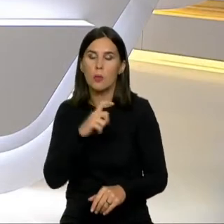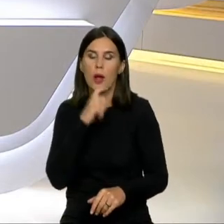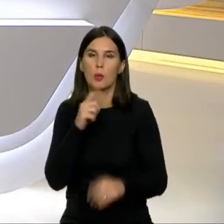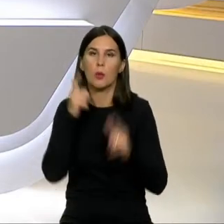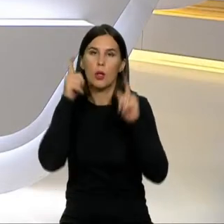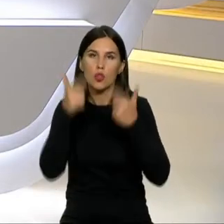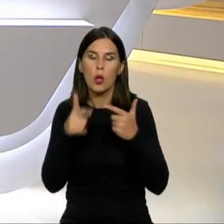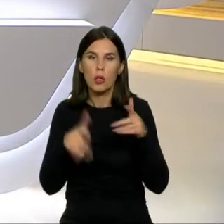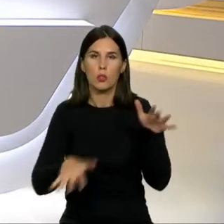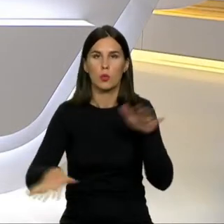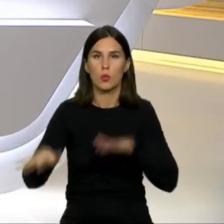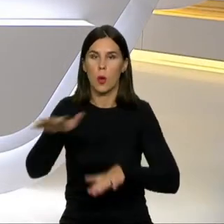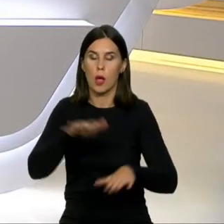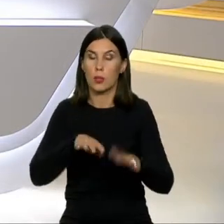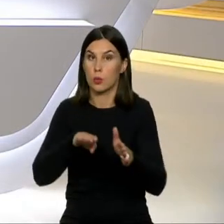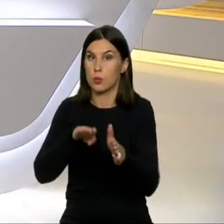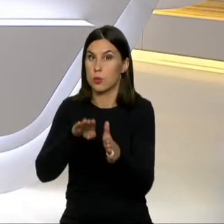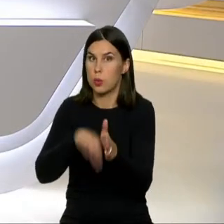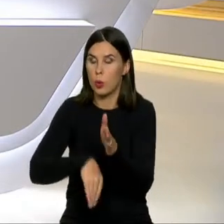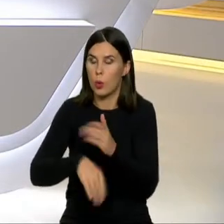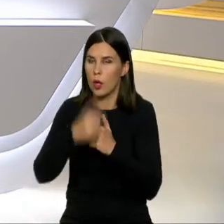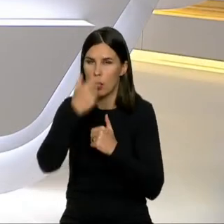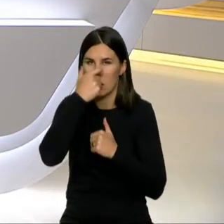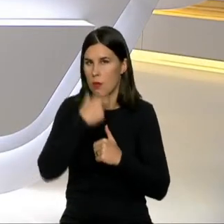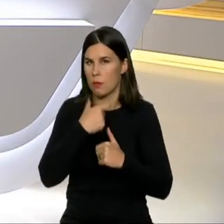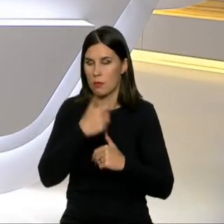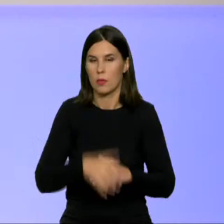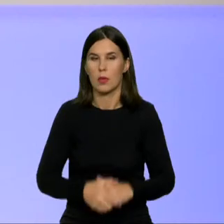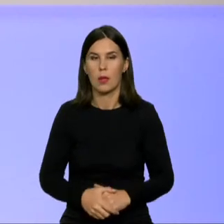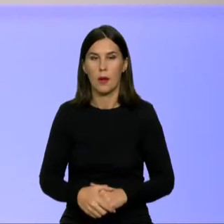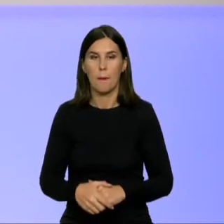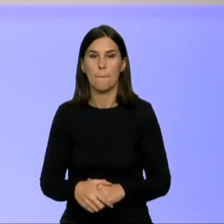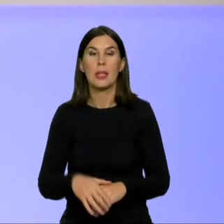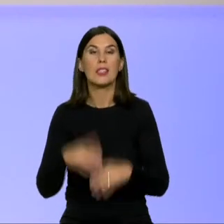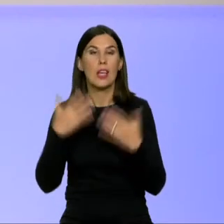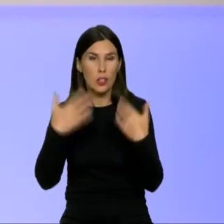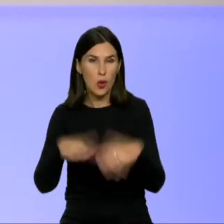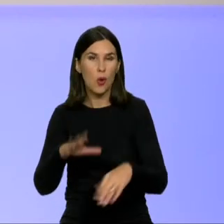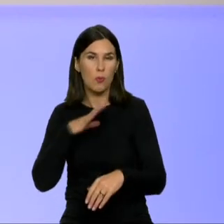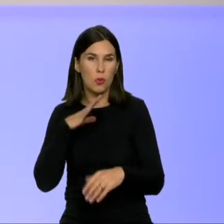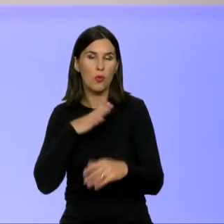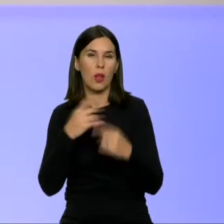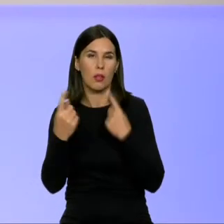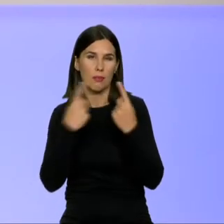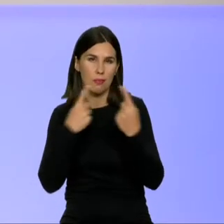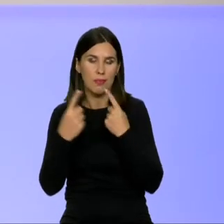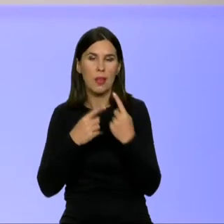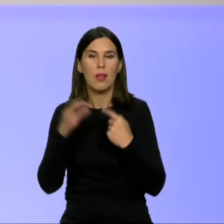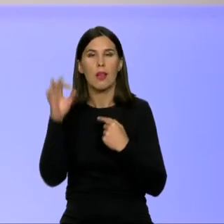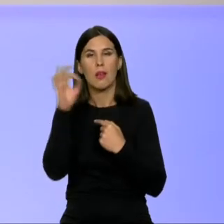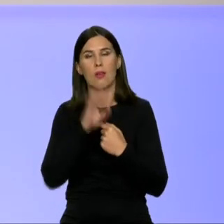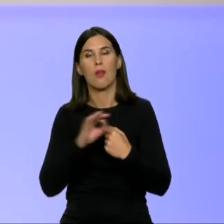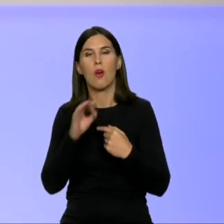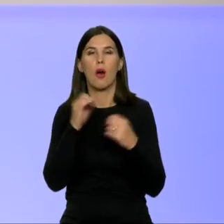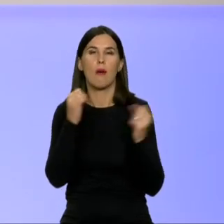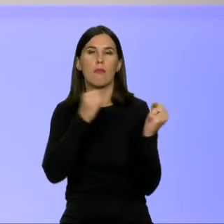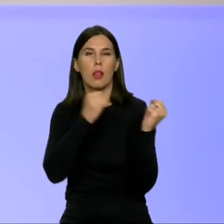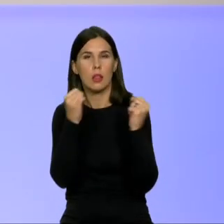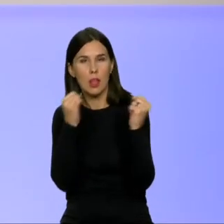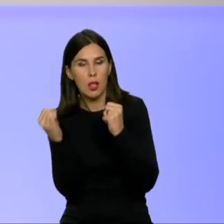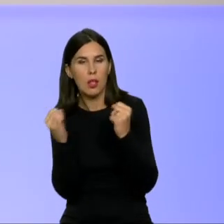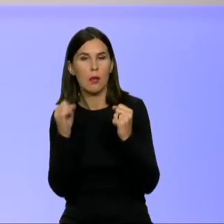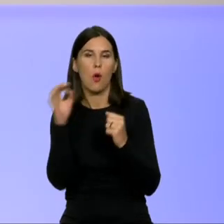tą aš labai atvirai sakau. Mes pradžiai kalbėjome apie mokesčio atidėjimus, apie paramą investicijomą, apie lengvatinės paskolas ir diskusija dėl